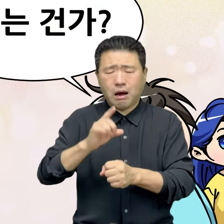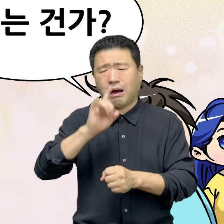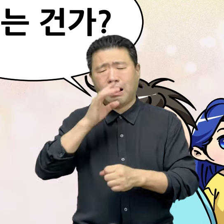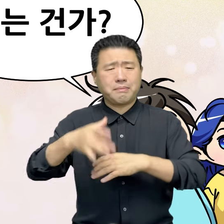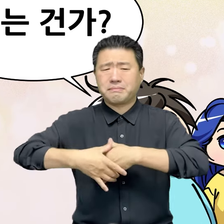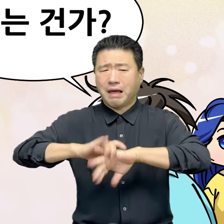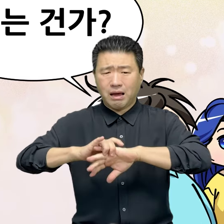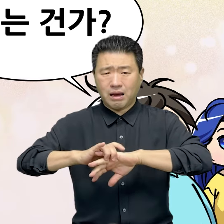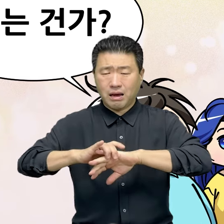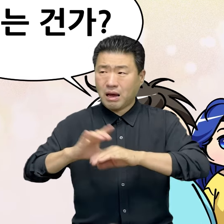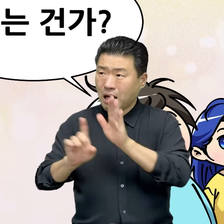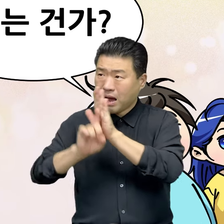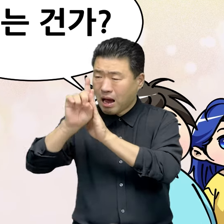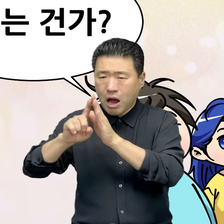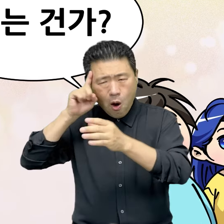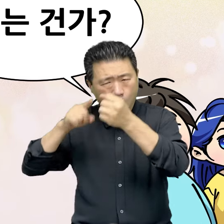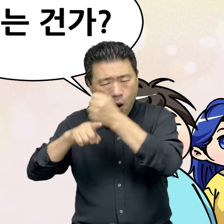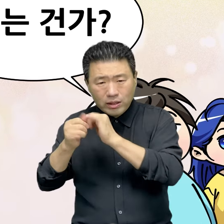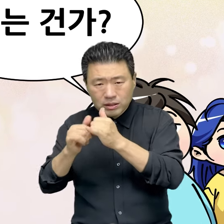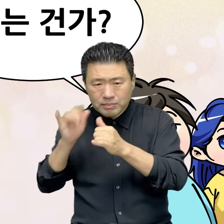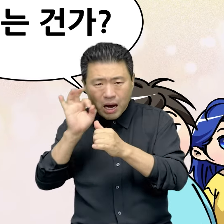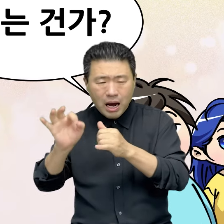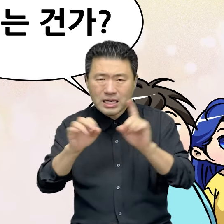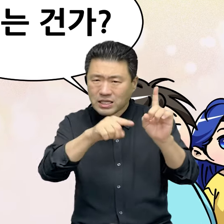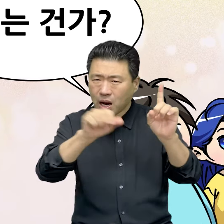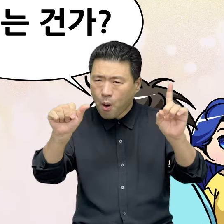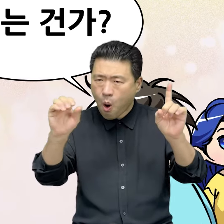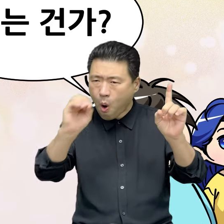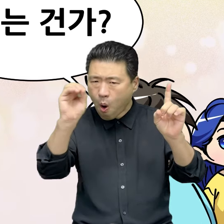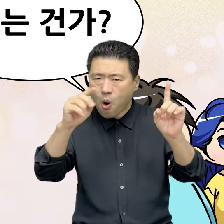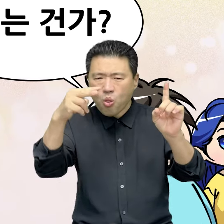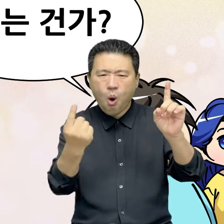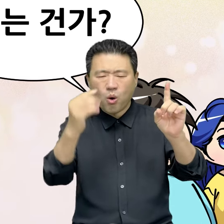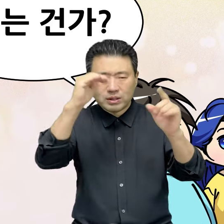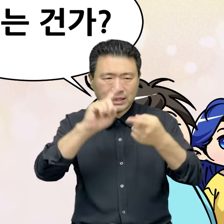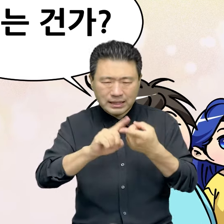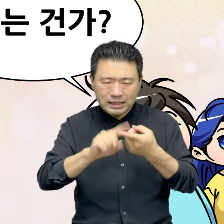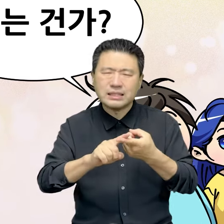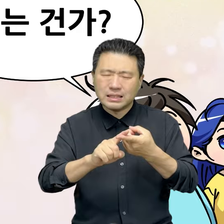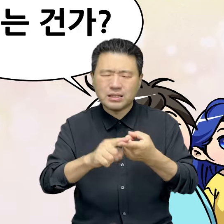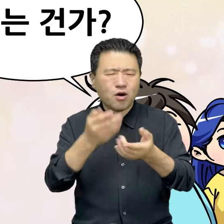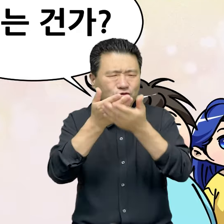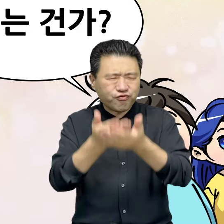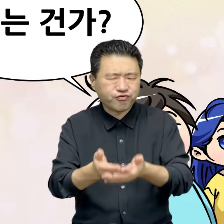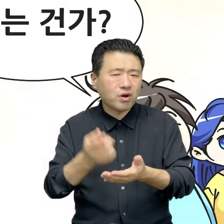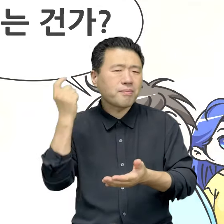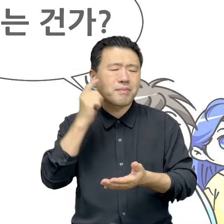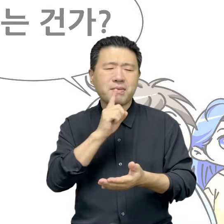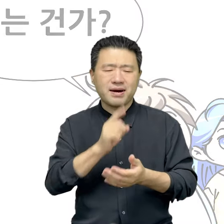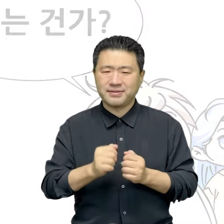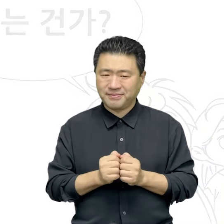회복불능입니다. 기후 과학 전문가들은 1.5도를 팁핑포인트라고 보고 있습니다.